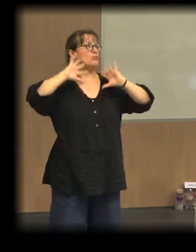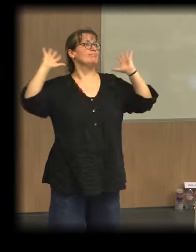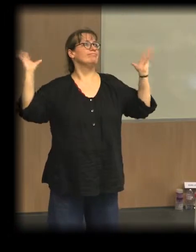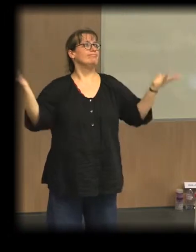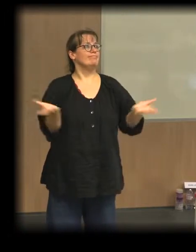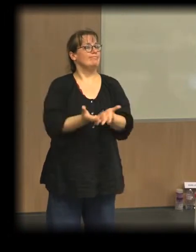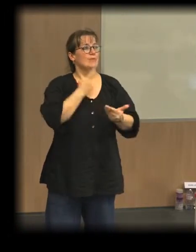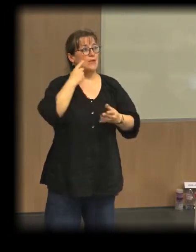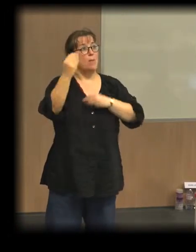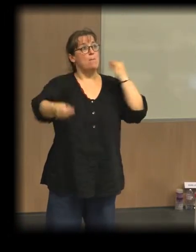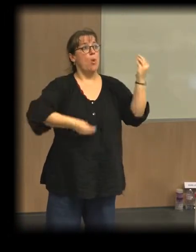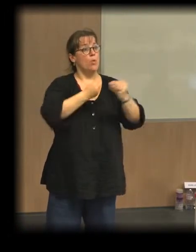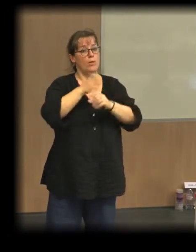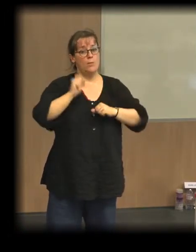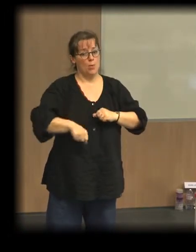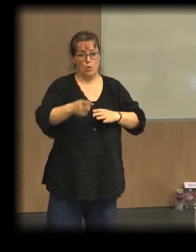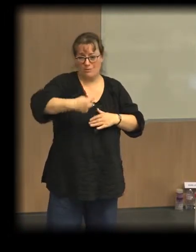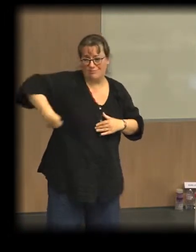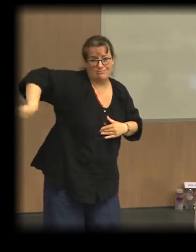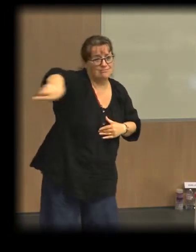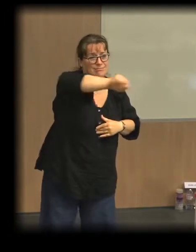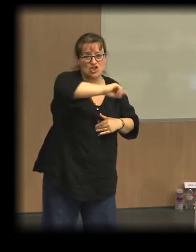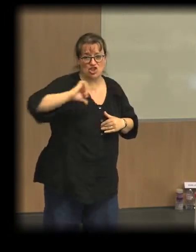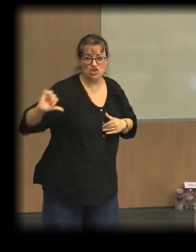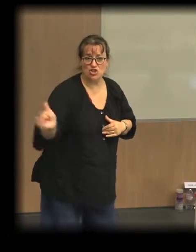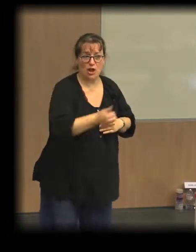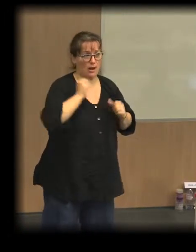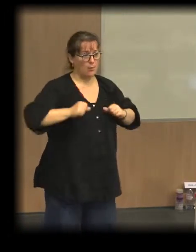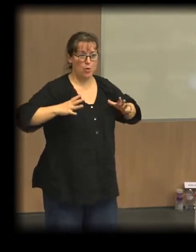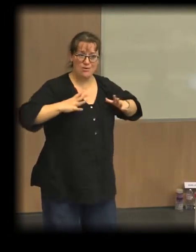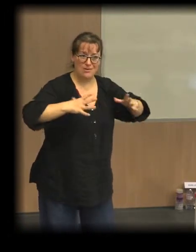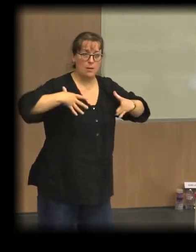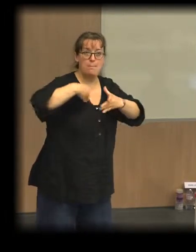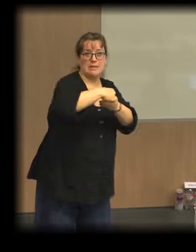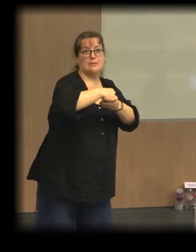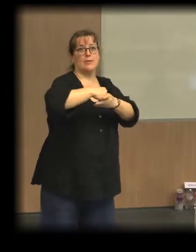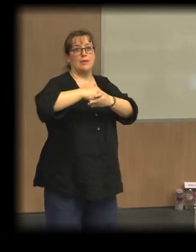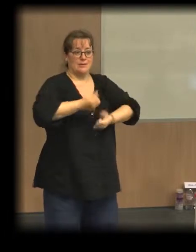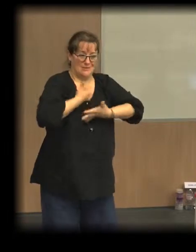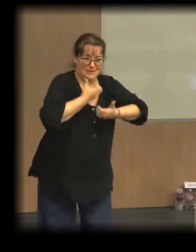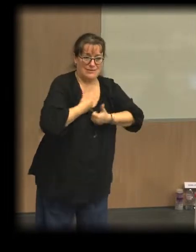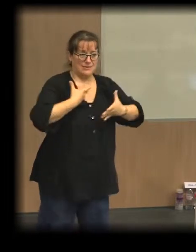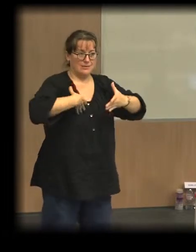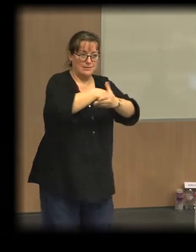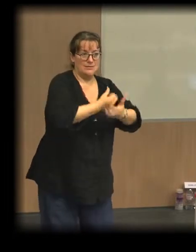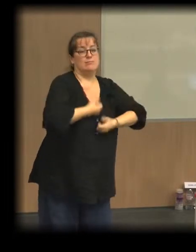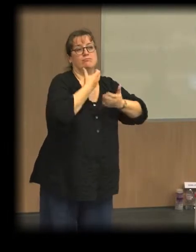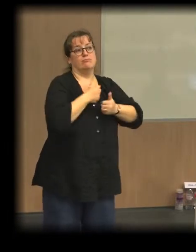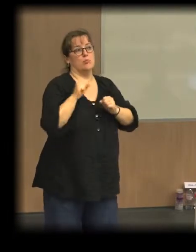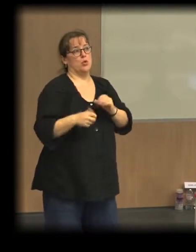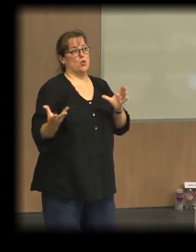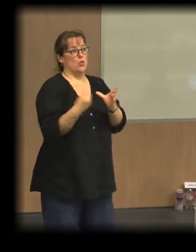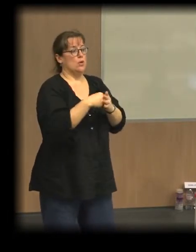des opportunités de participation plus fortes pour chacun, chacune d'entre nous. On sait que ce qui est en train